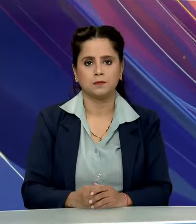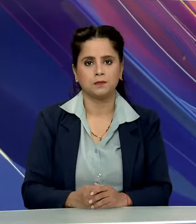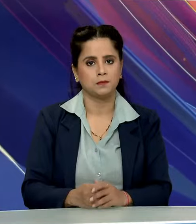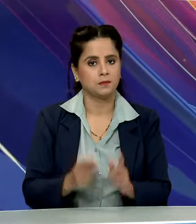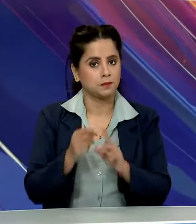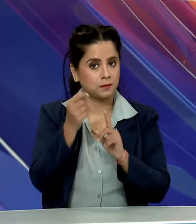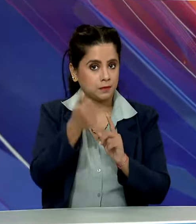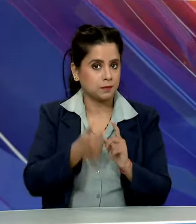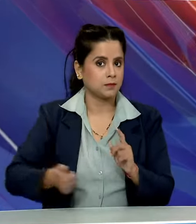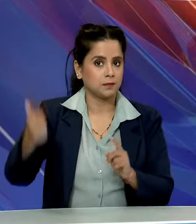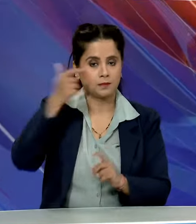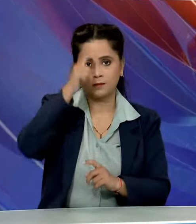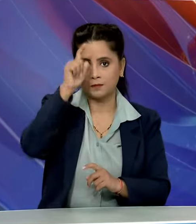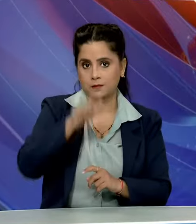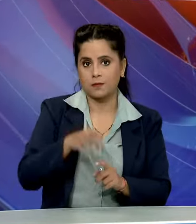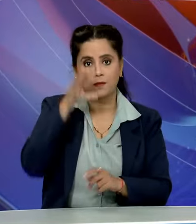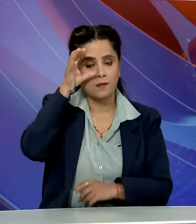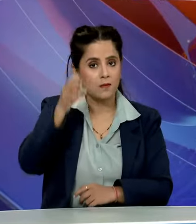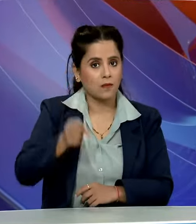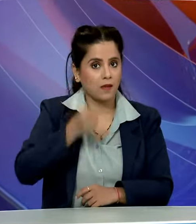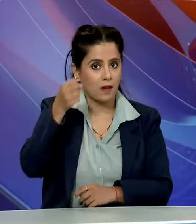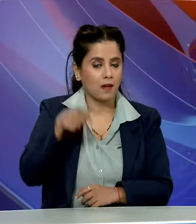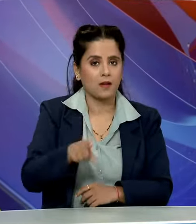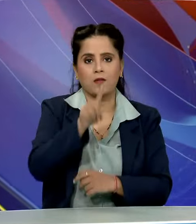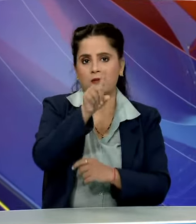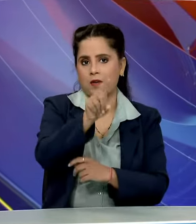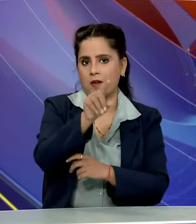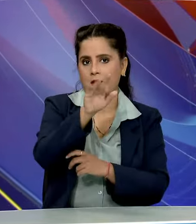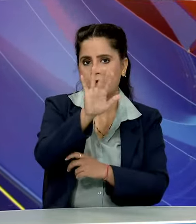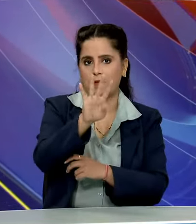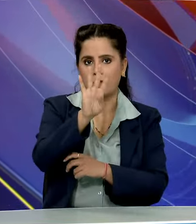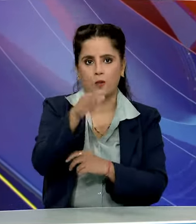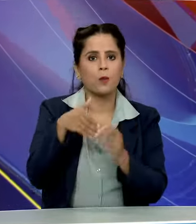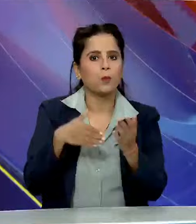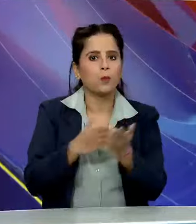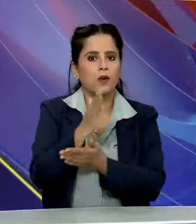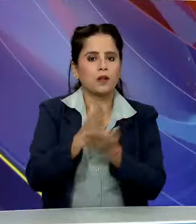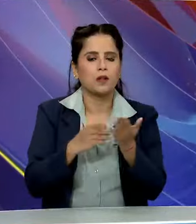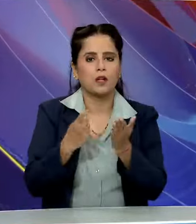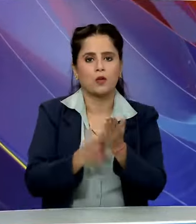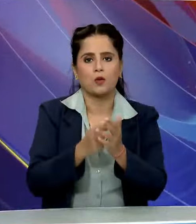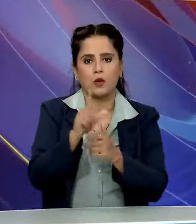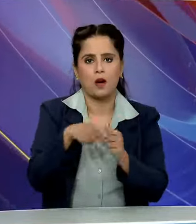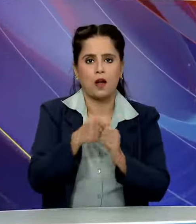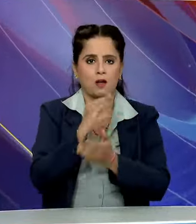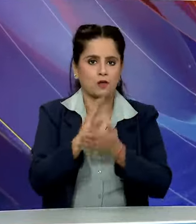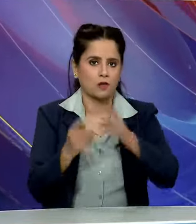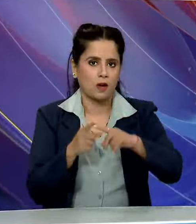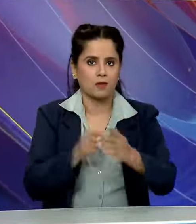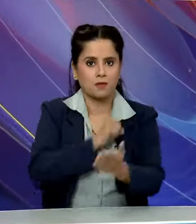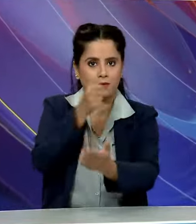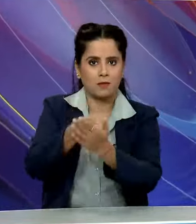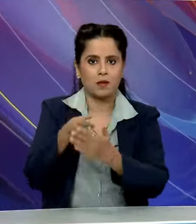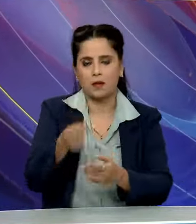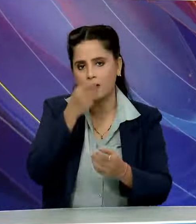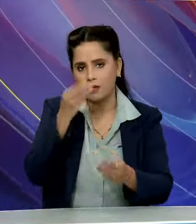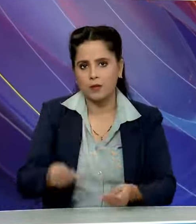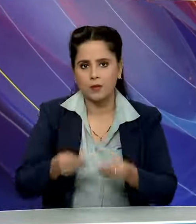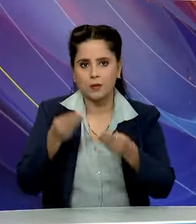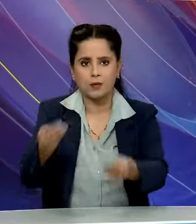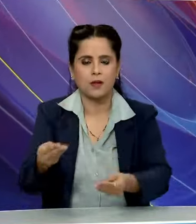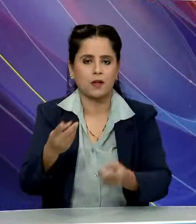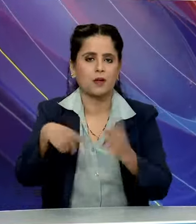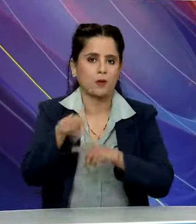राश्ट्रपती दिरौपदी मुर्पु ने महात्मा गांधी की 154 वी ज्यनती पर राज़ुखाट पहुँचकर राश्ट्रपता को पुषपांजली